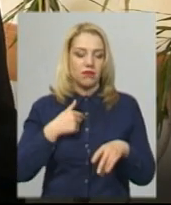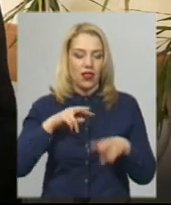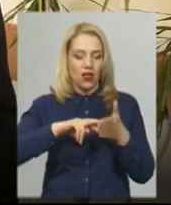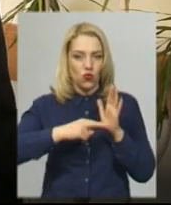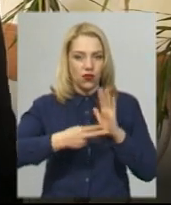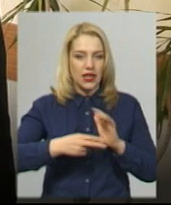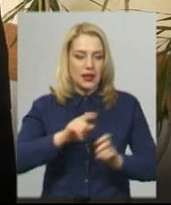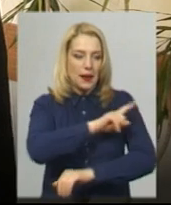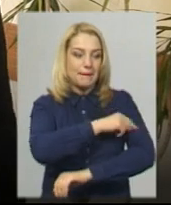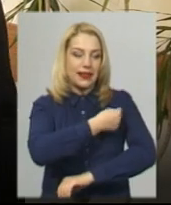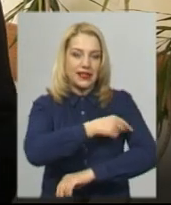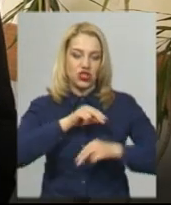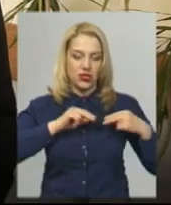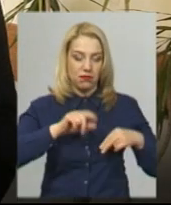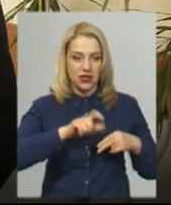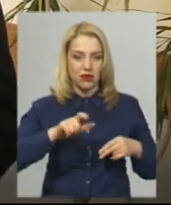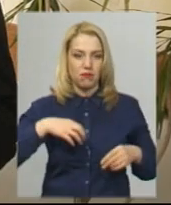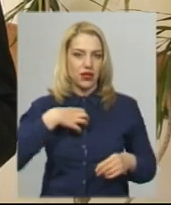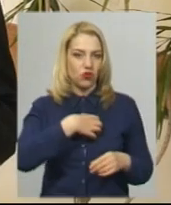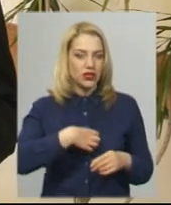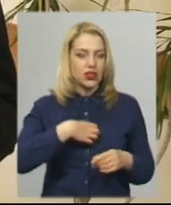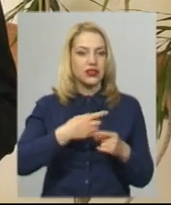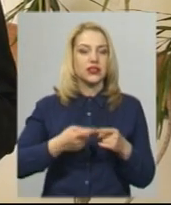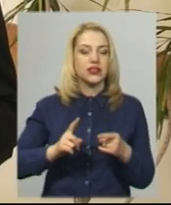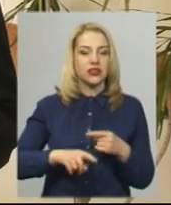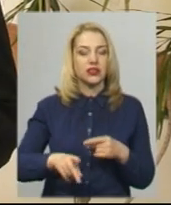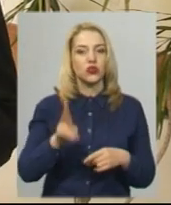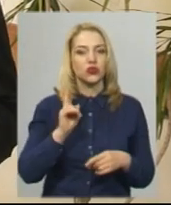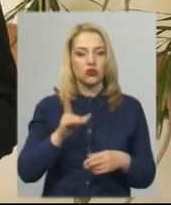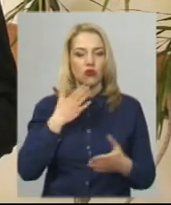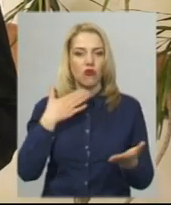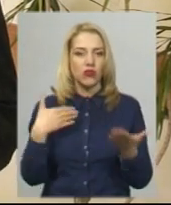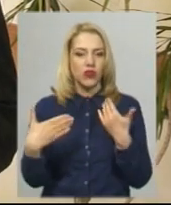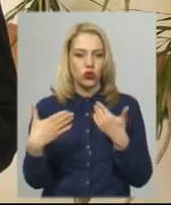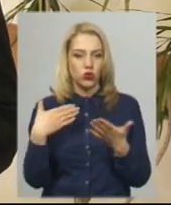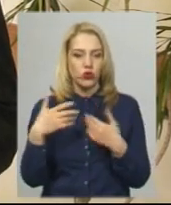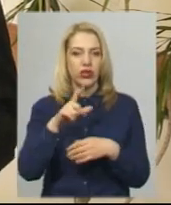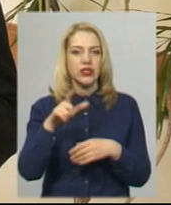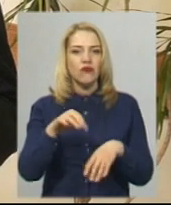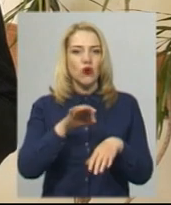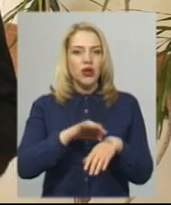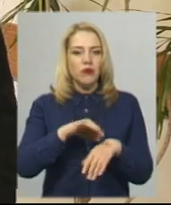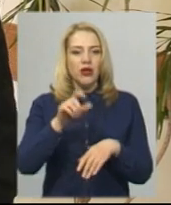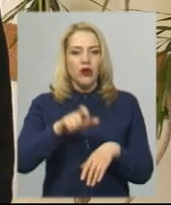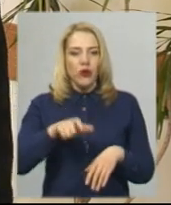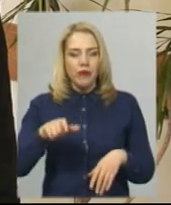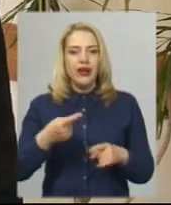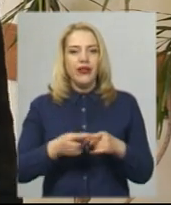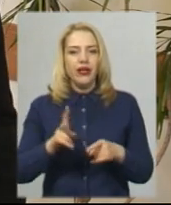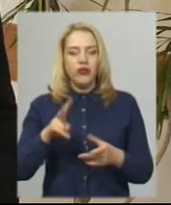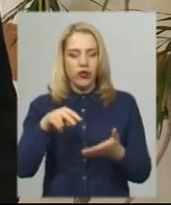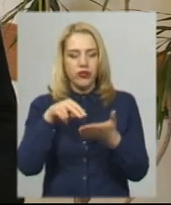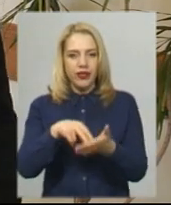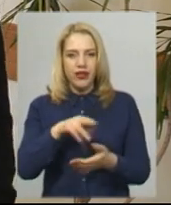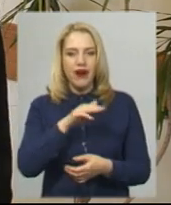по пріоритетах. В першу чергу, ті, які контактують з хворими людьми, тобто ті, які стоять